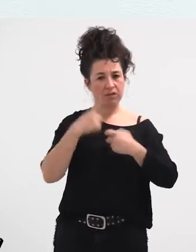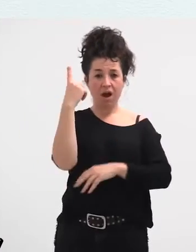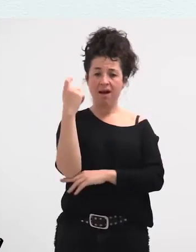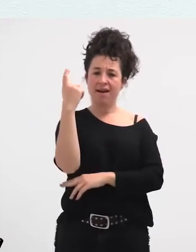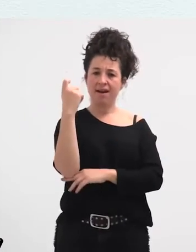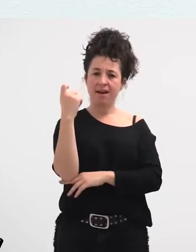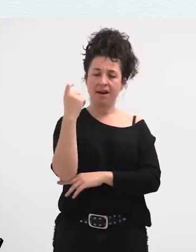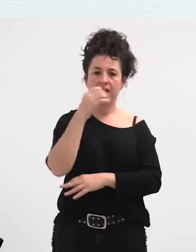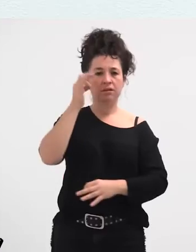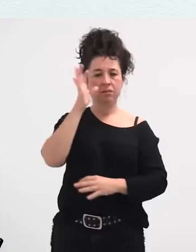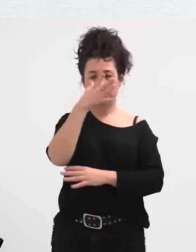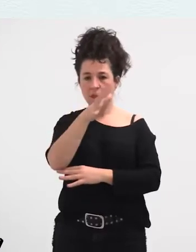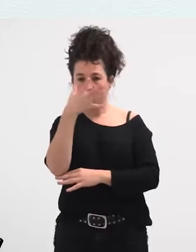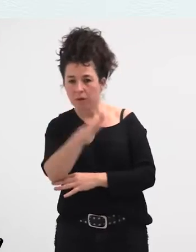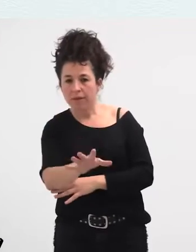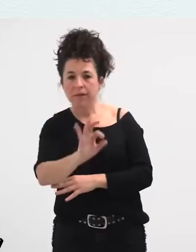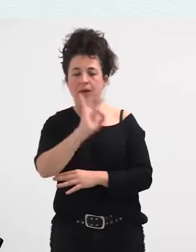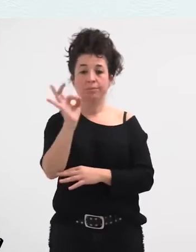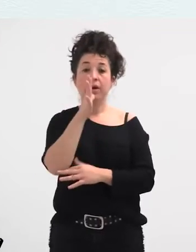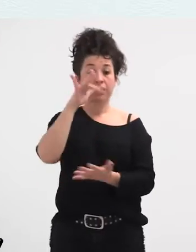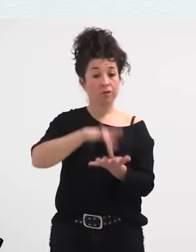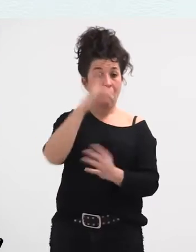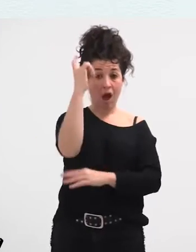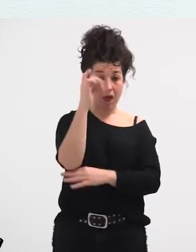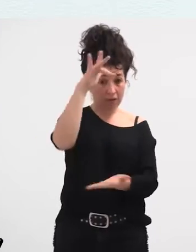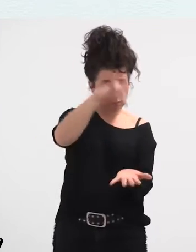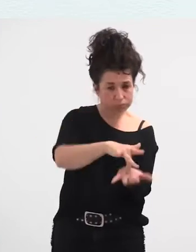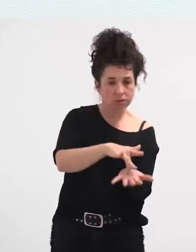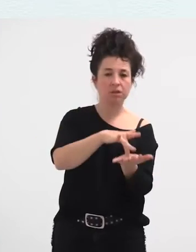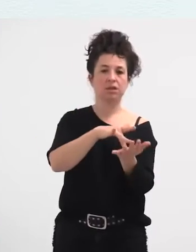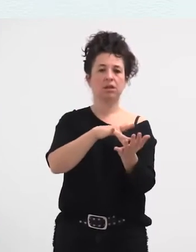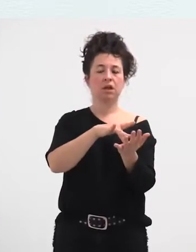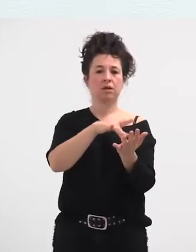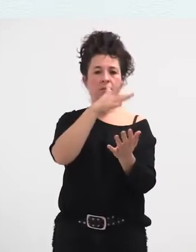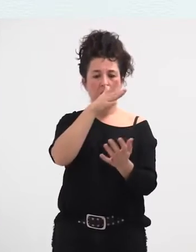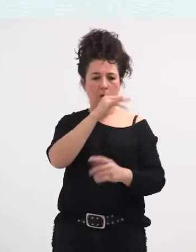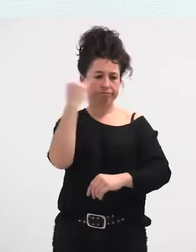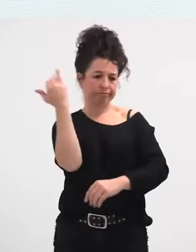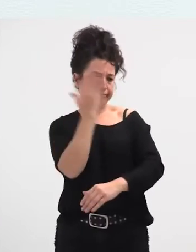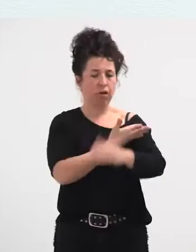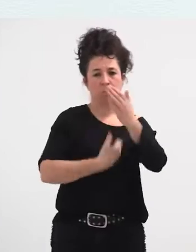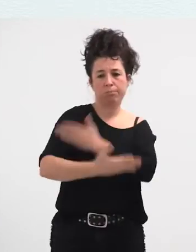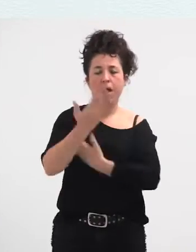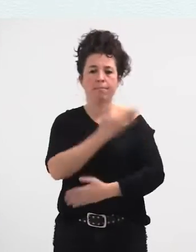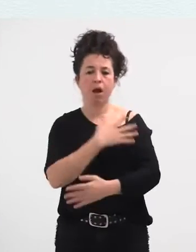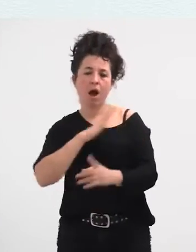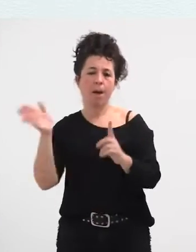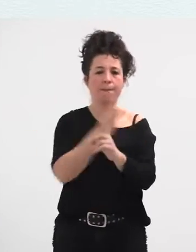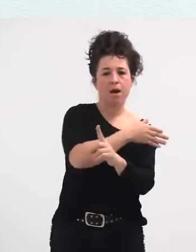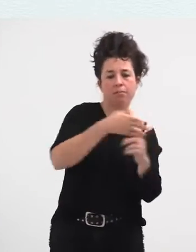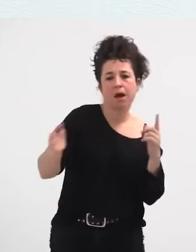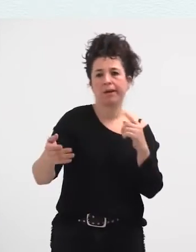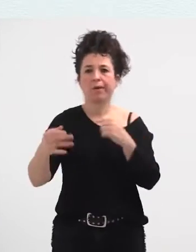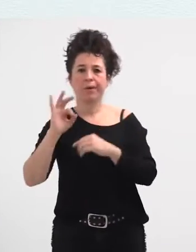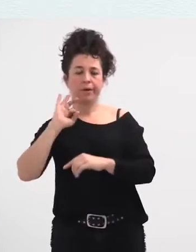alarde egunetan egoten zirelako liskarrak, eta lesioen gatik eta holan, batak besteari joziolako, eta abar